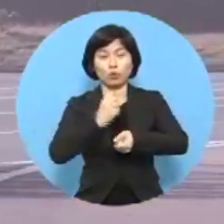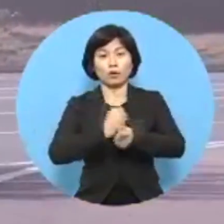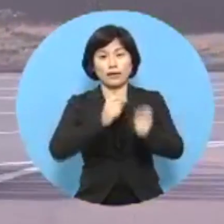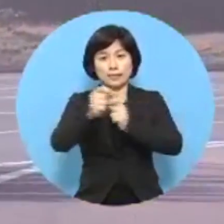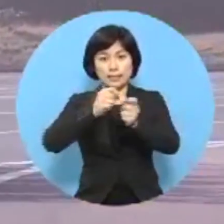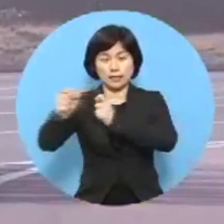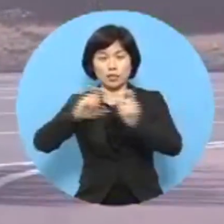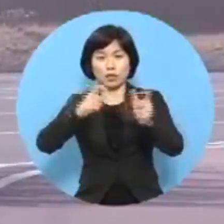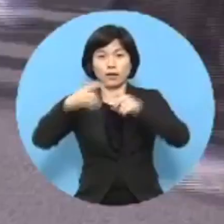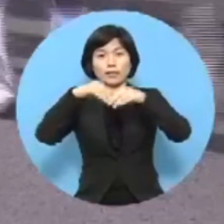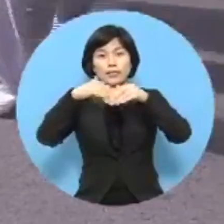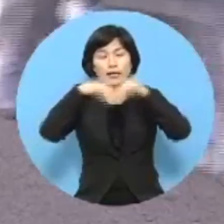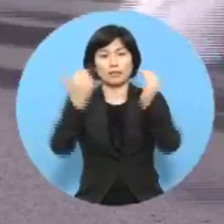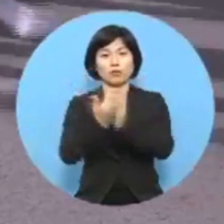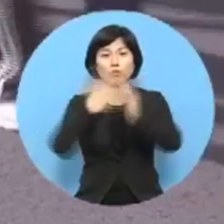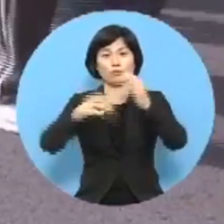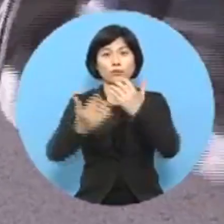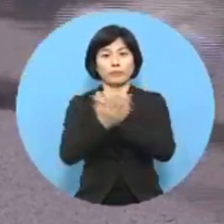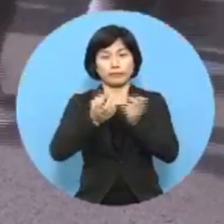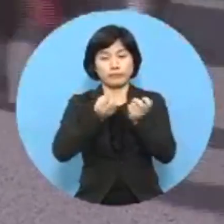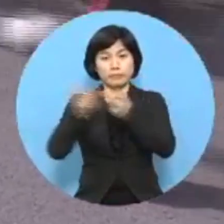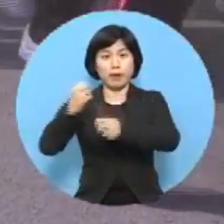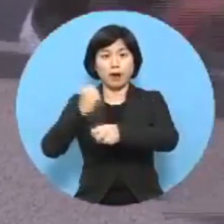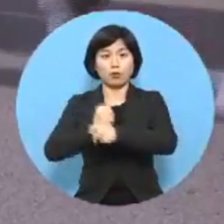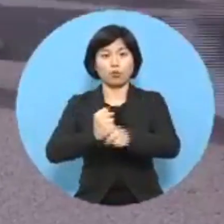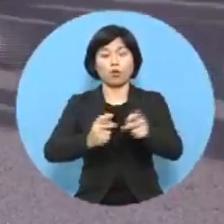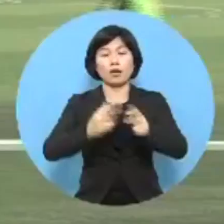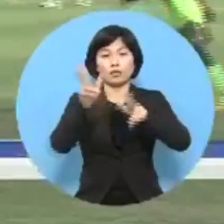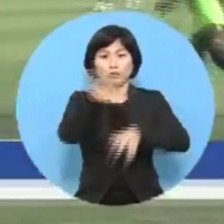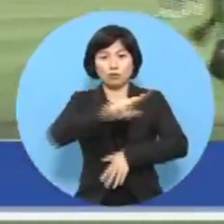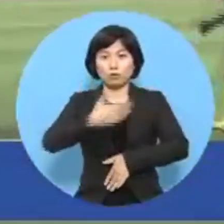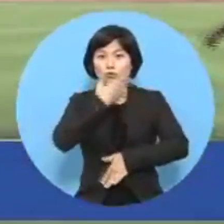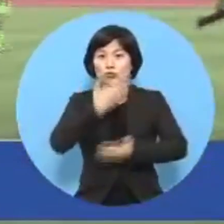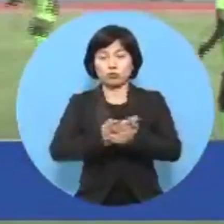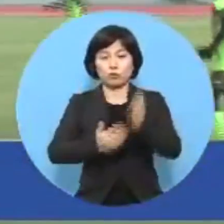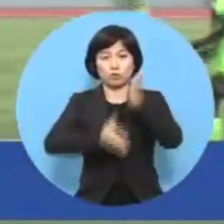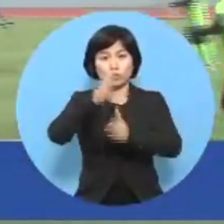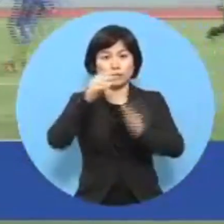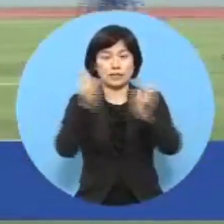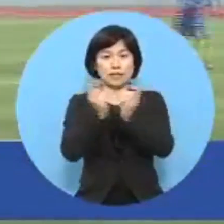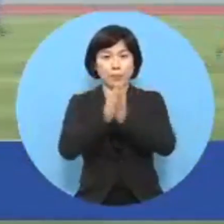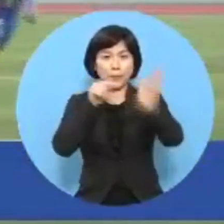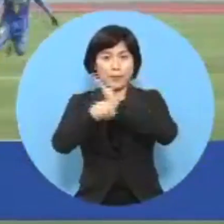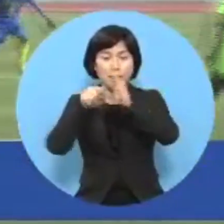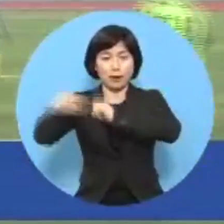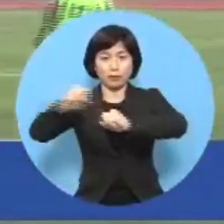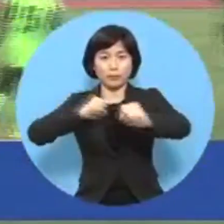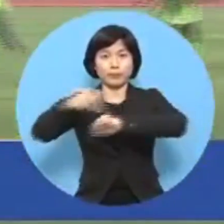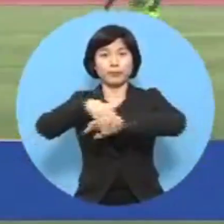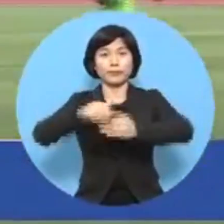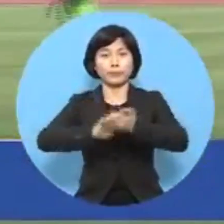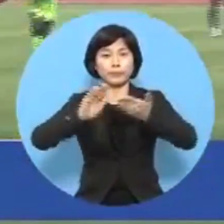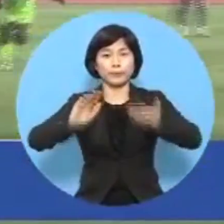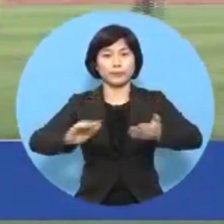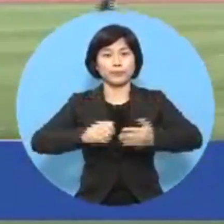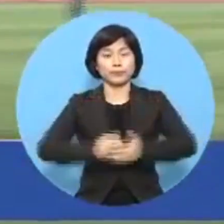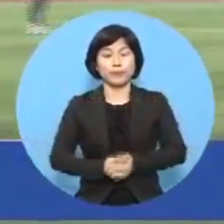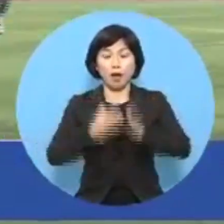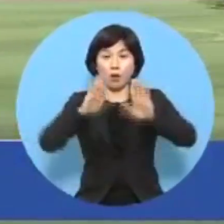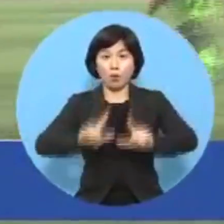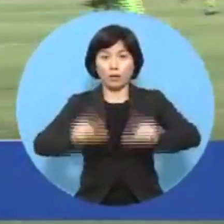지사사업문을 훈련팀에게 발송하고 전국 두요도시를 직접 방문해 적극적인 유치활동을 펼칠 계획입니다.